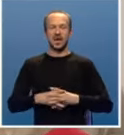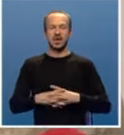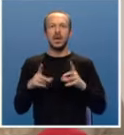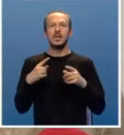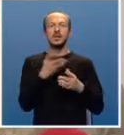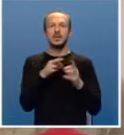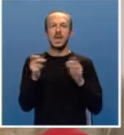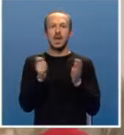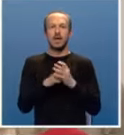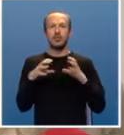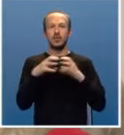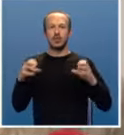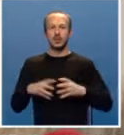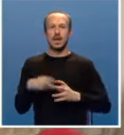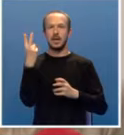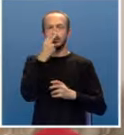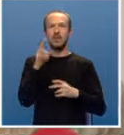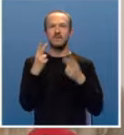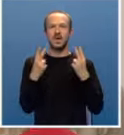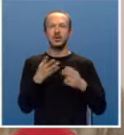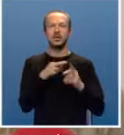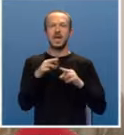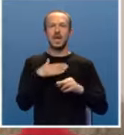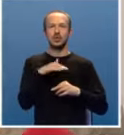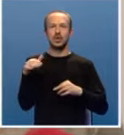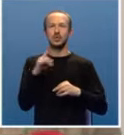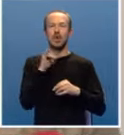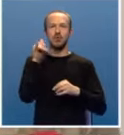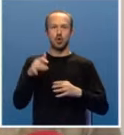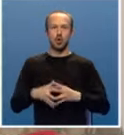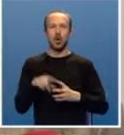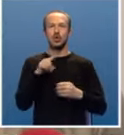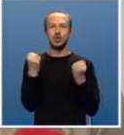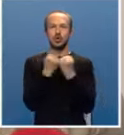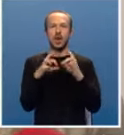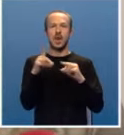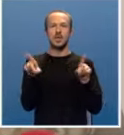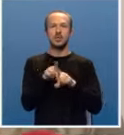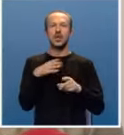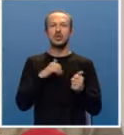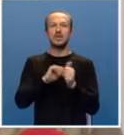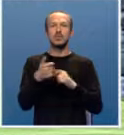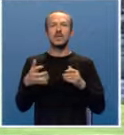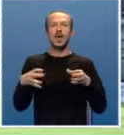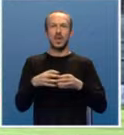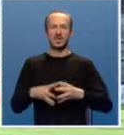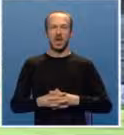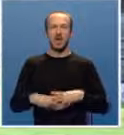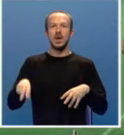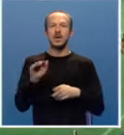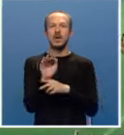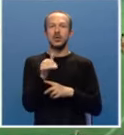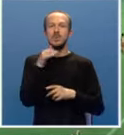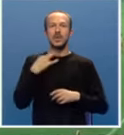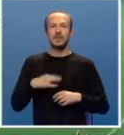upravo za nabavku ovog autobusa. Razumijem da je to važno i za našu djecu koja putuju do škole, ali su tako i za naše sportske kolektive. Najavljeno je